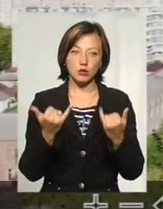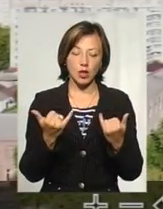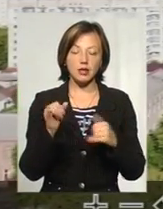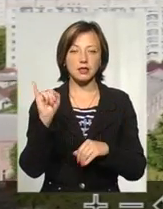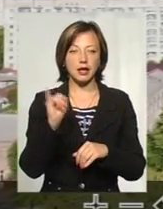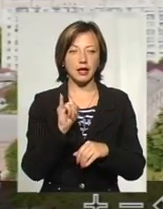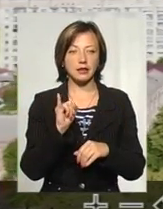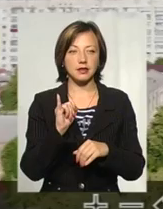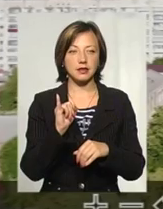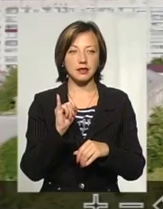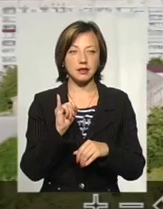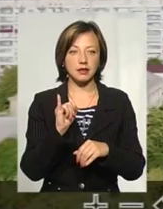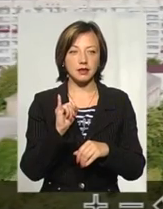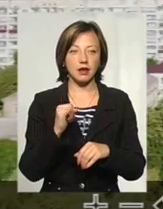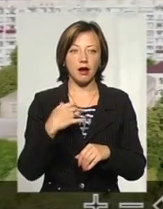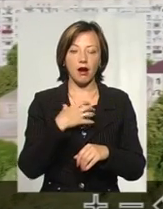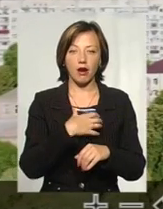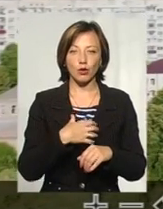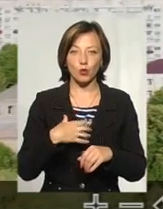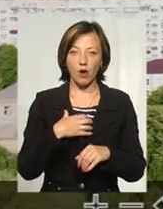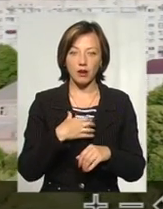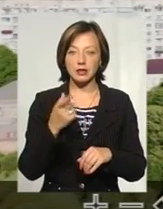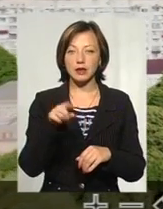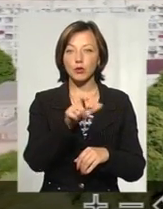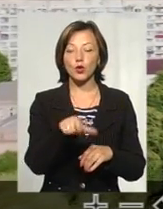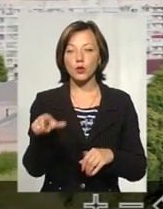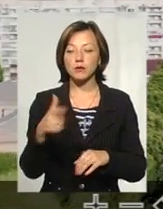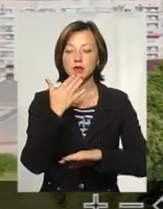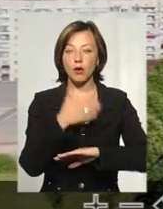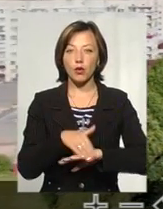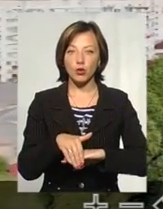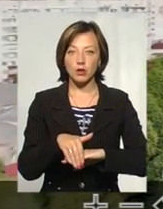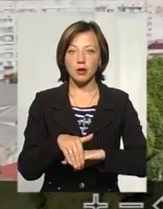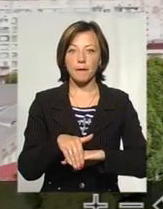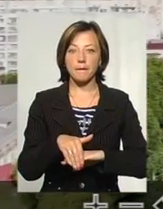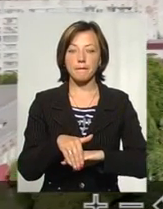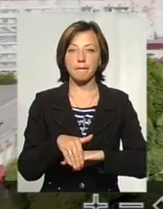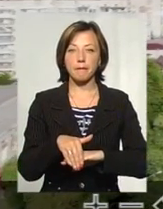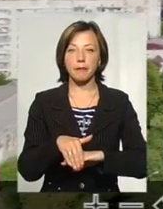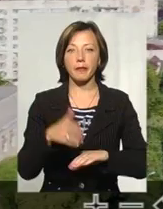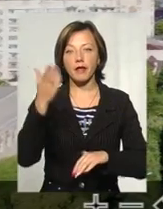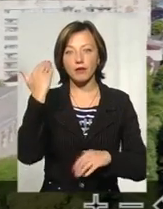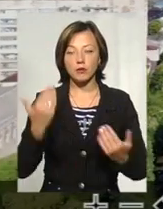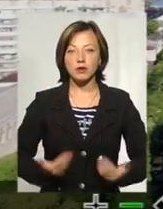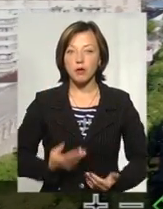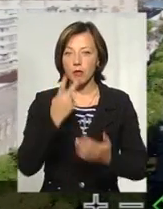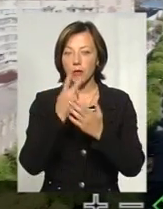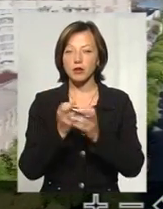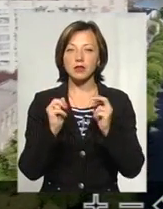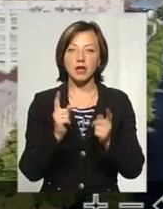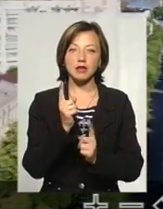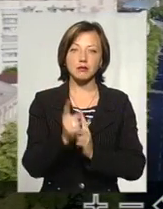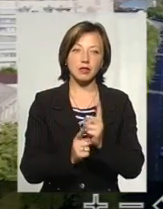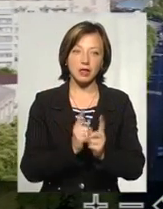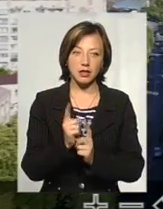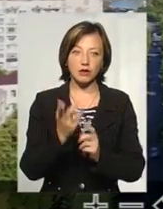і актуальне. Тим людям, які за кордоном перебувають, давно там проживали в місті, побачити, як воно змінилося,